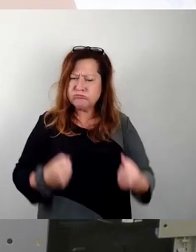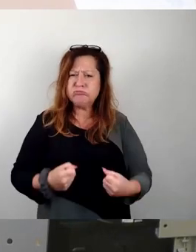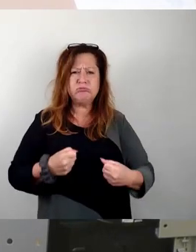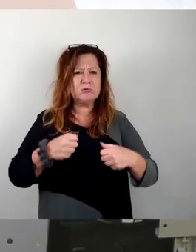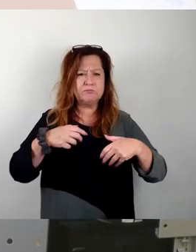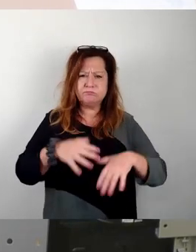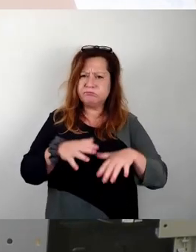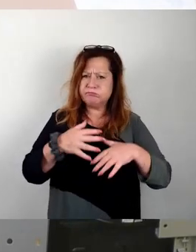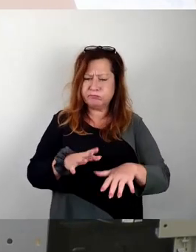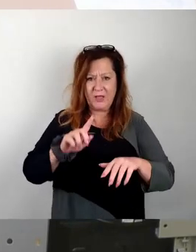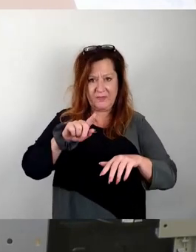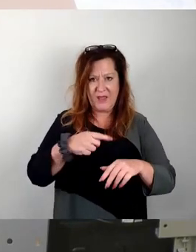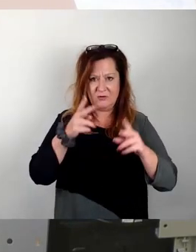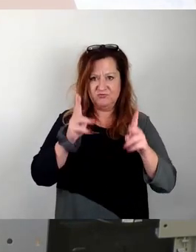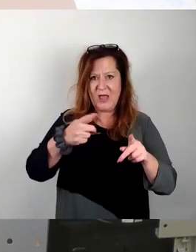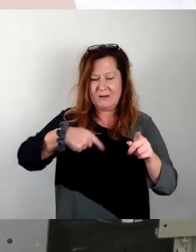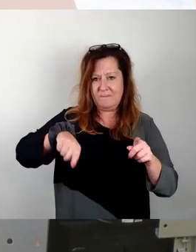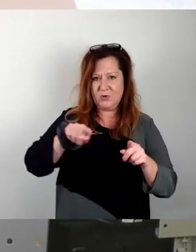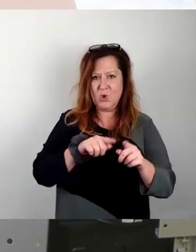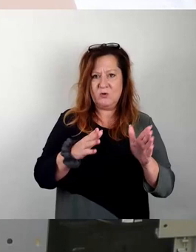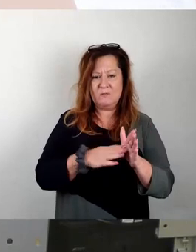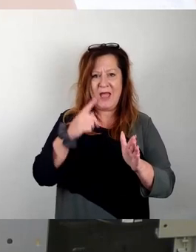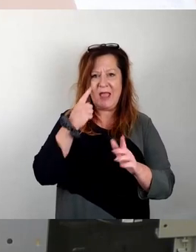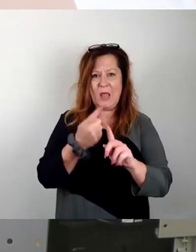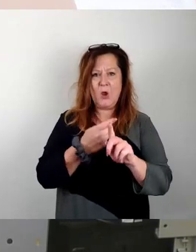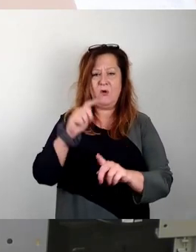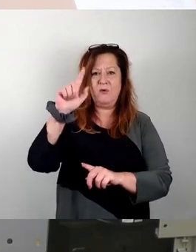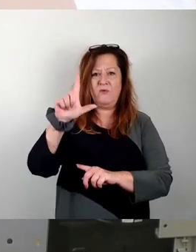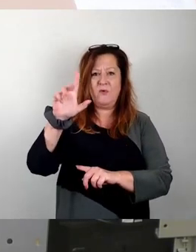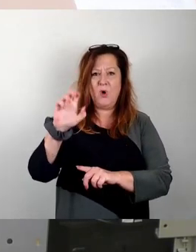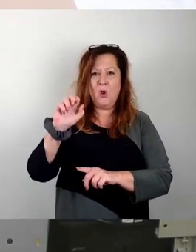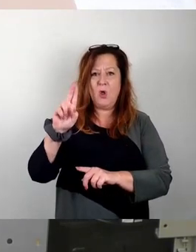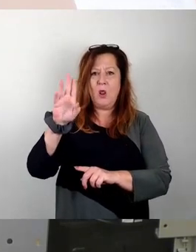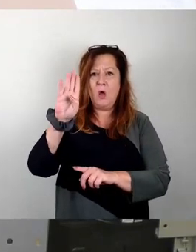Stadtbezirksbeiräte aus Leuben mehrere Bürgersprechstunden vor Ort durch.